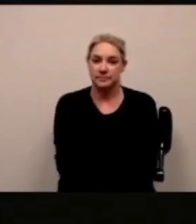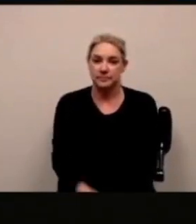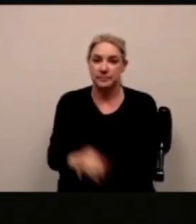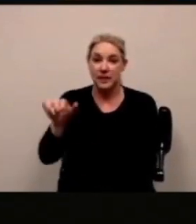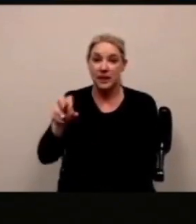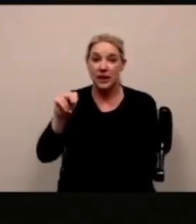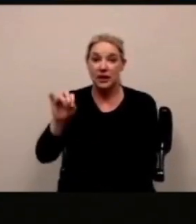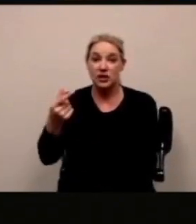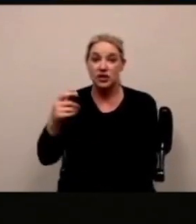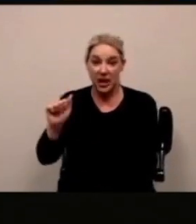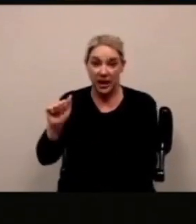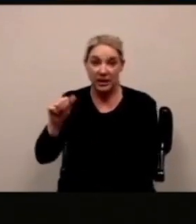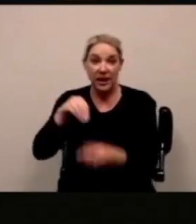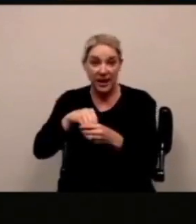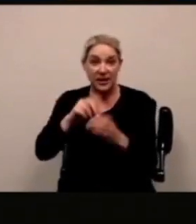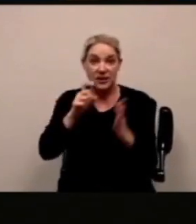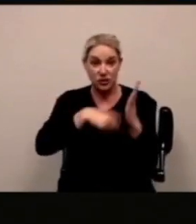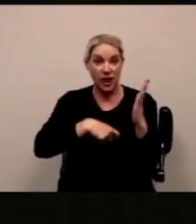altre domande